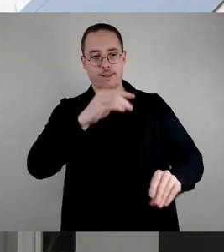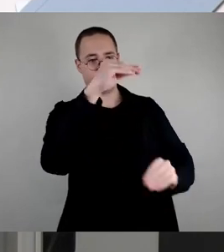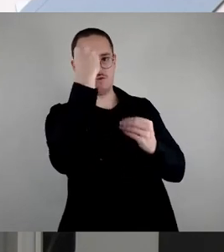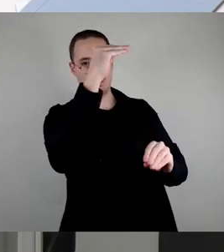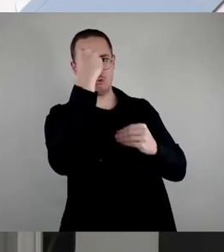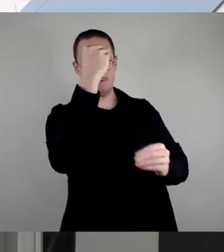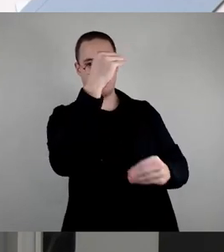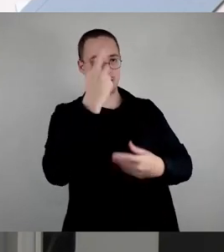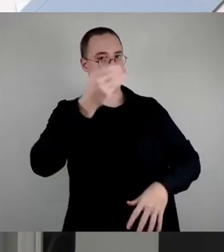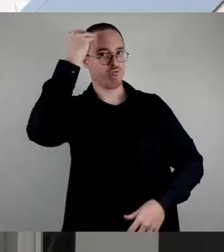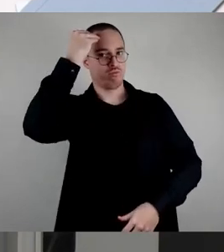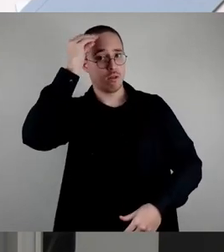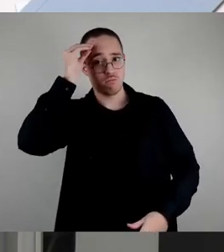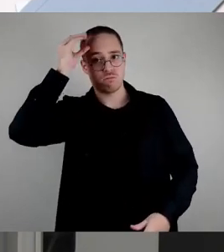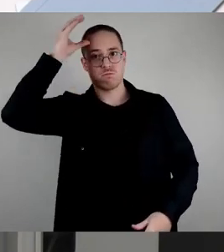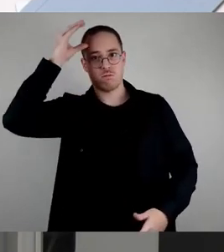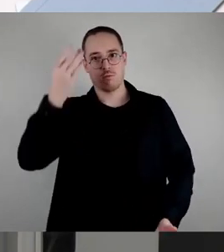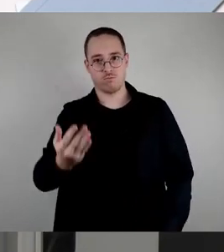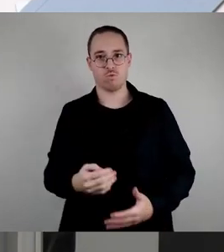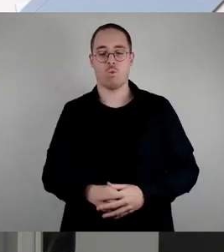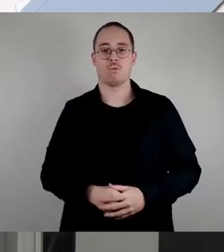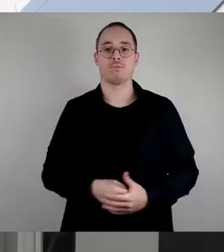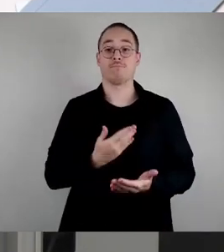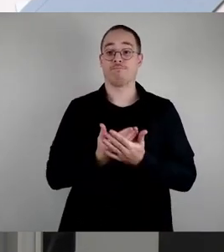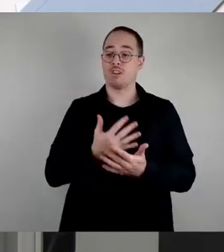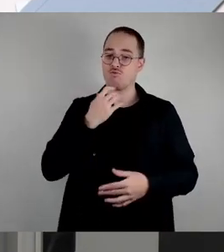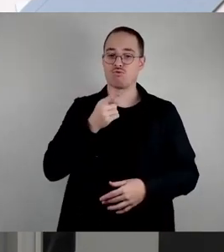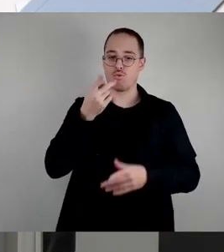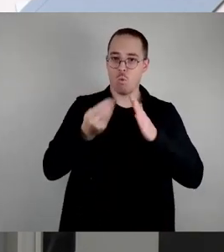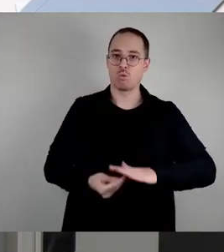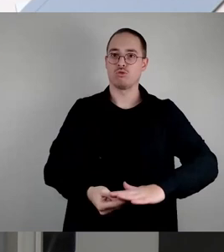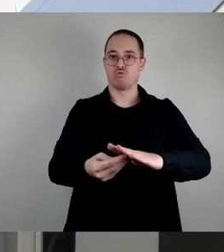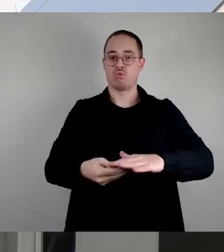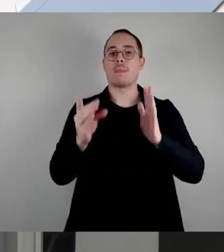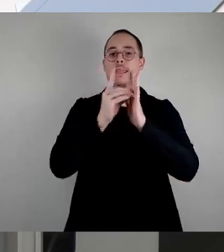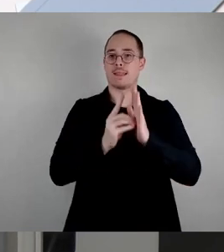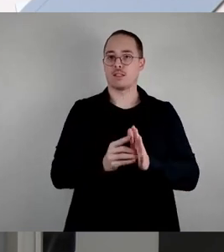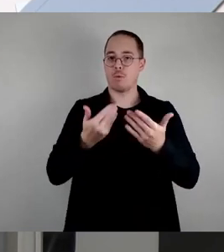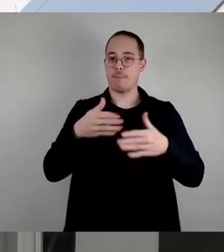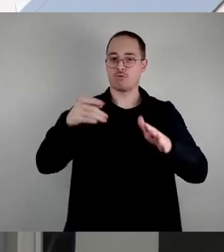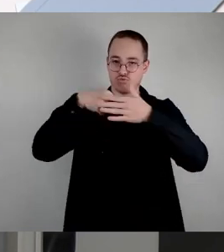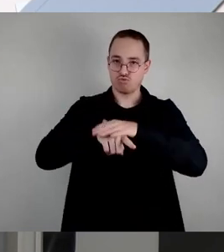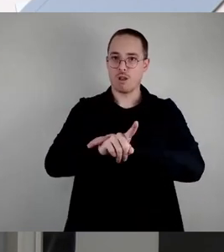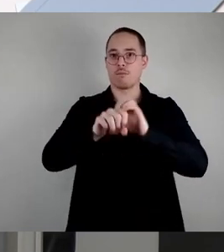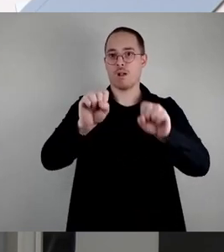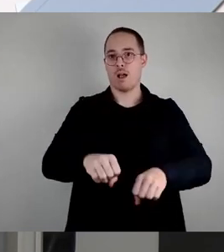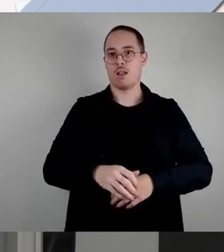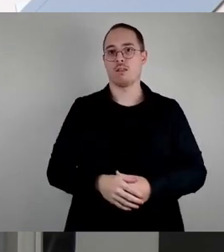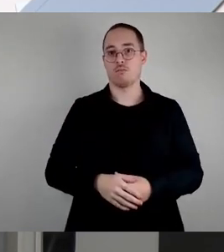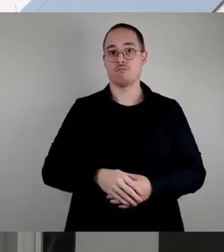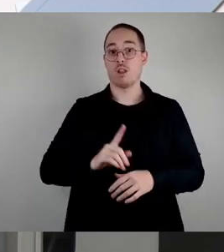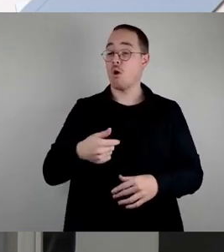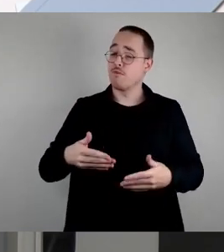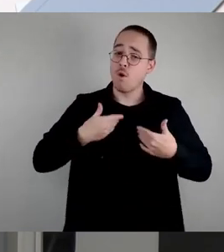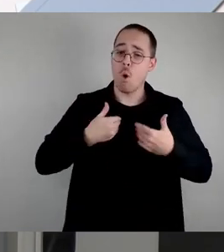das sagt die Digitalisierung, die Zugänglichkeit der Digitalisierung und wir freuen uns über das internationale Interesse an unserer Stadt.